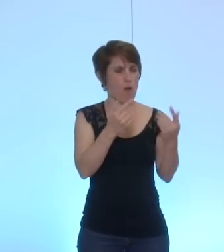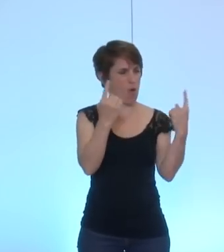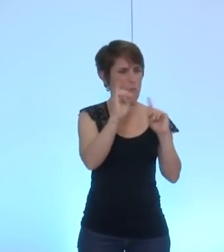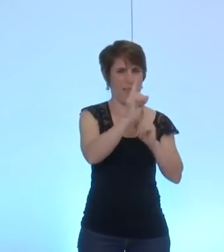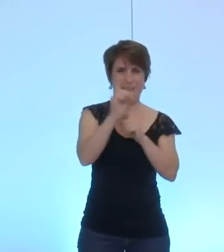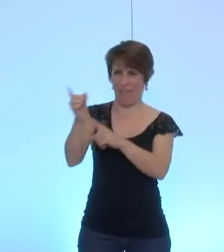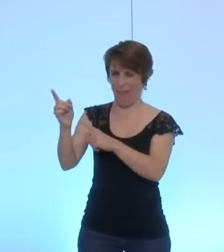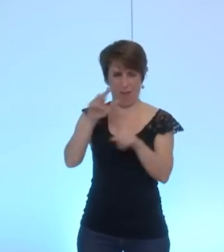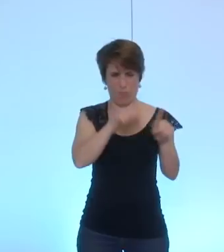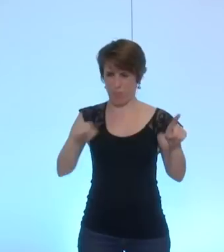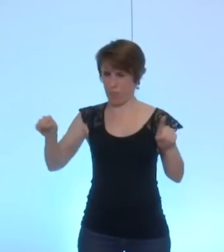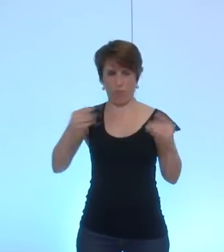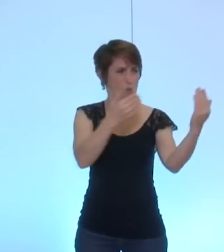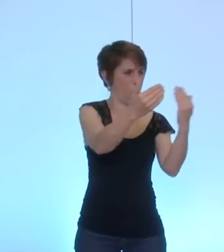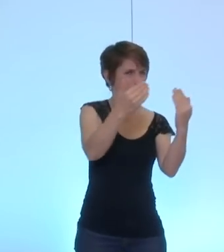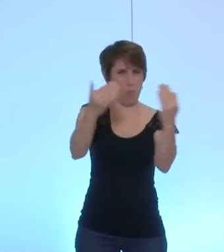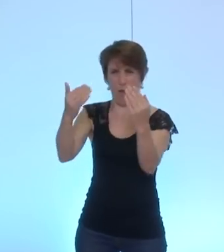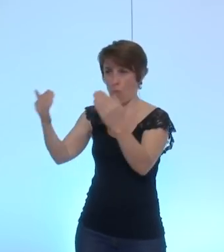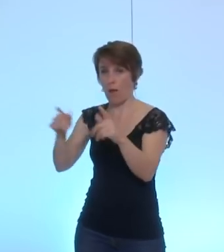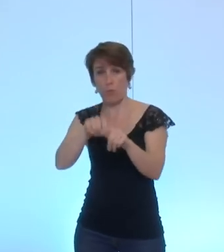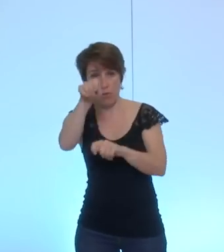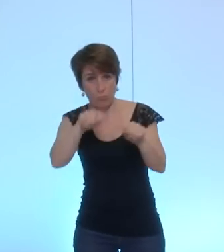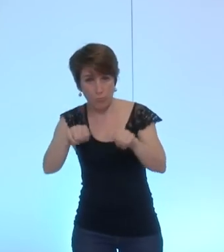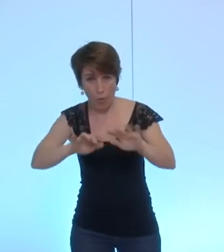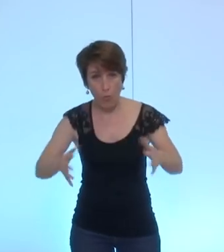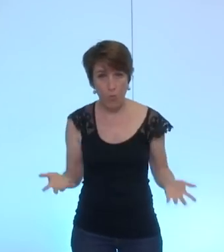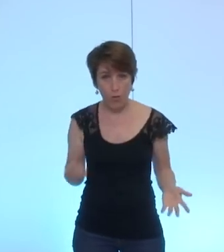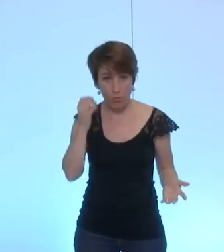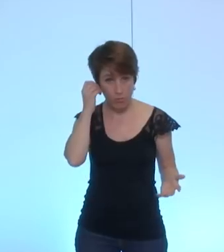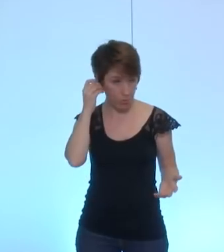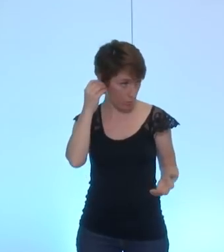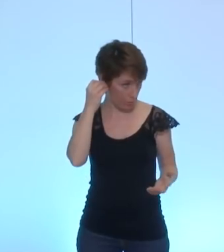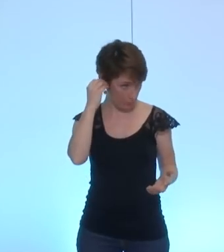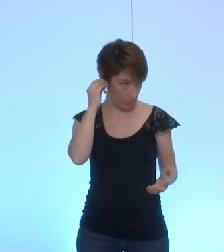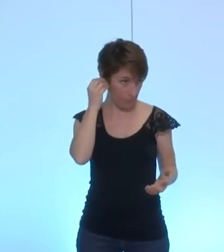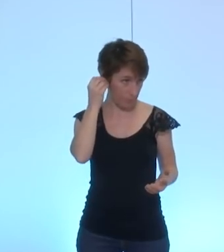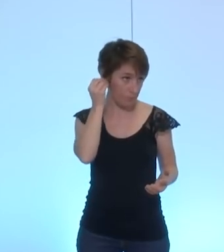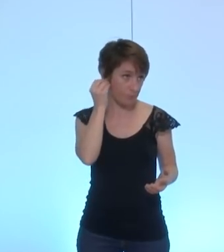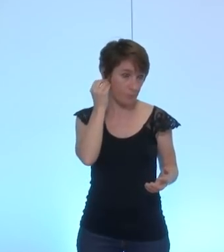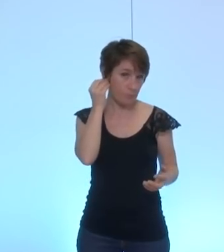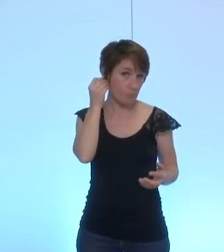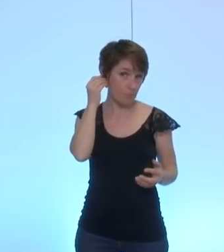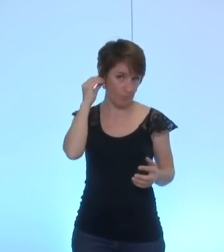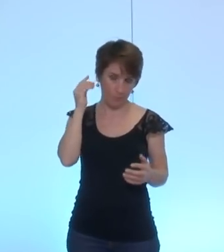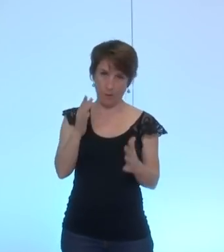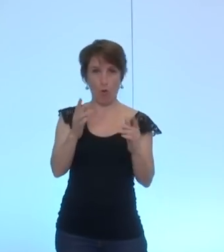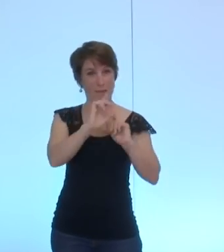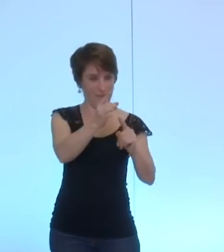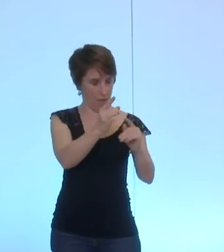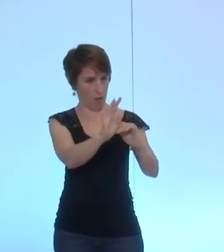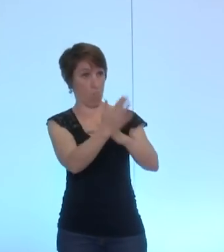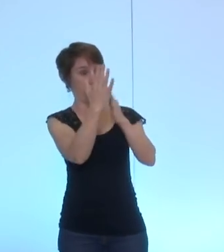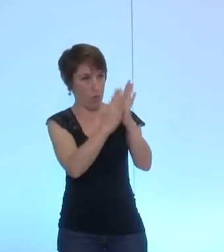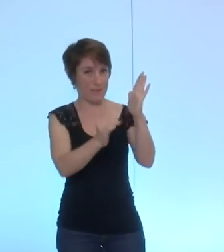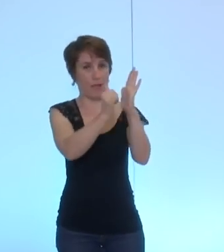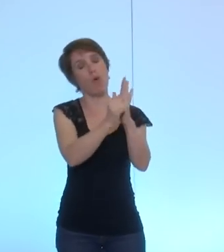effet pour juger la gravité d'un conflit évaluer sa force symbolique nous savons tous ici que le conflit israélo-palestinien est